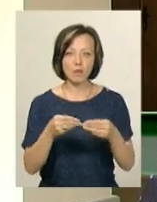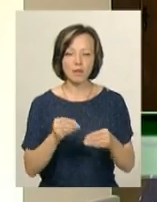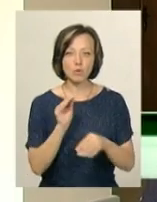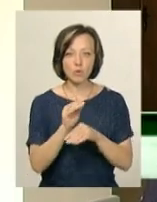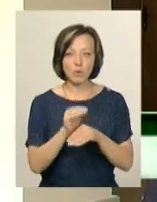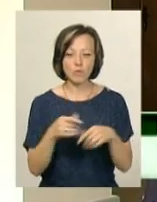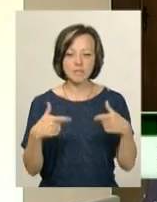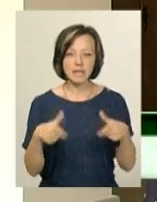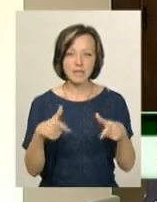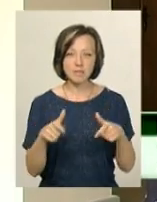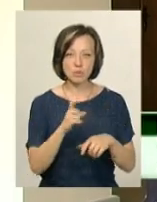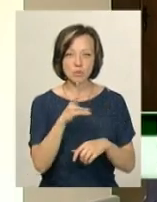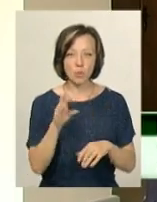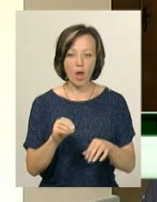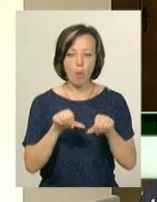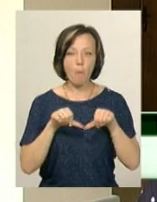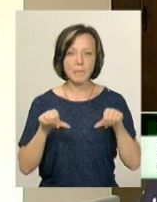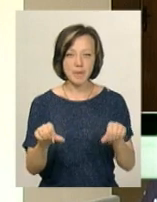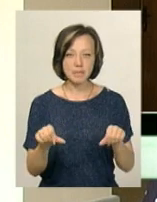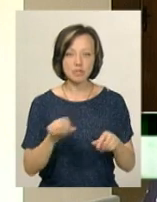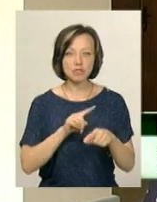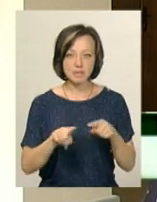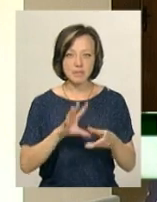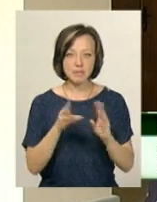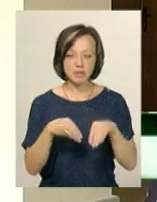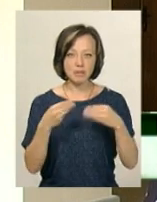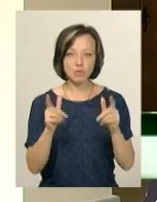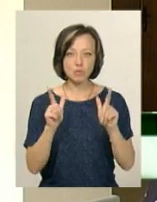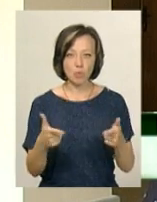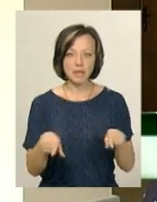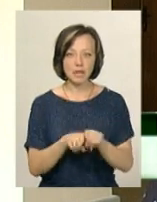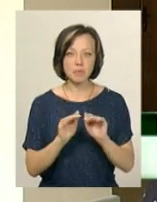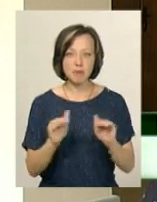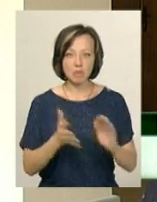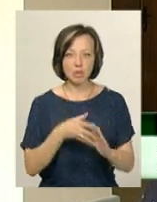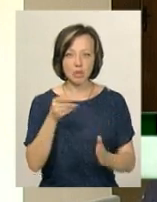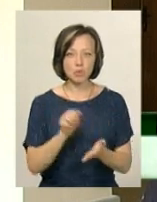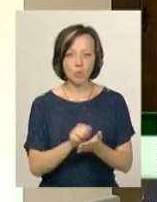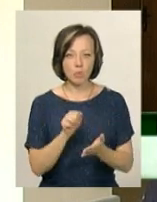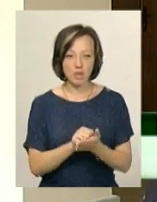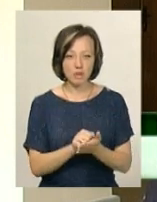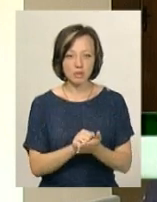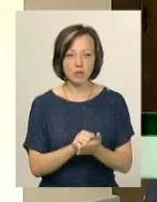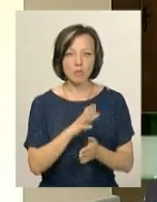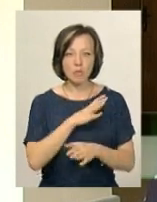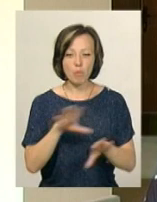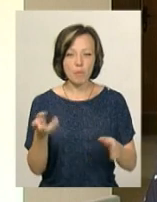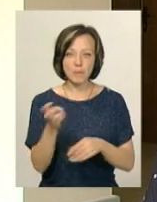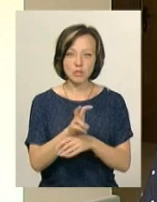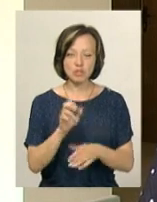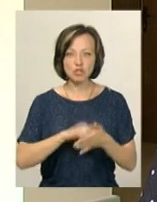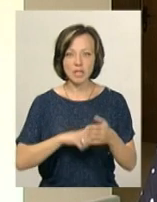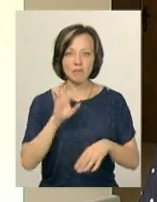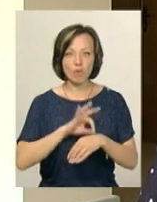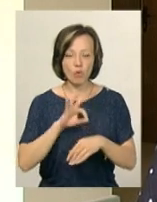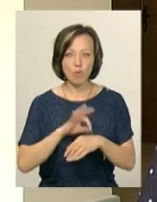сесію і регламентна комісія швидше за все дасть згоду таким дітям, які подали документи, які були відсутні через хворобу.